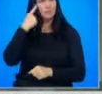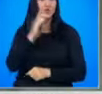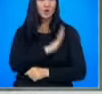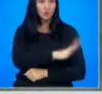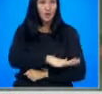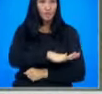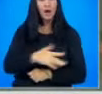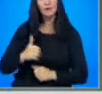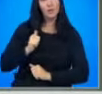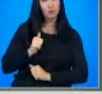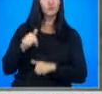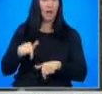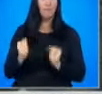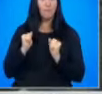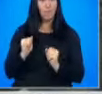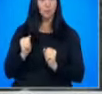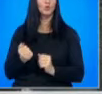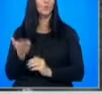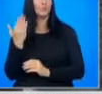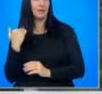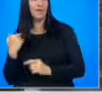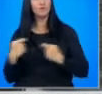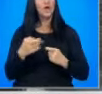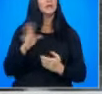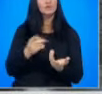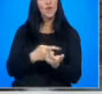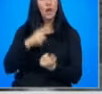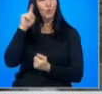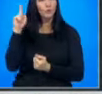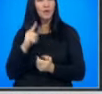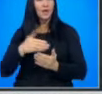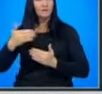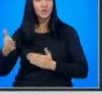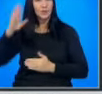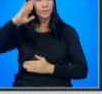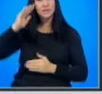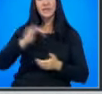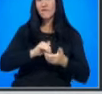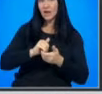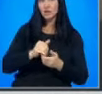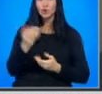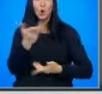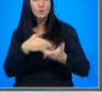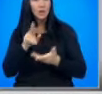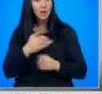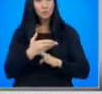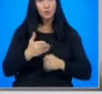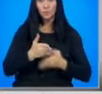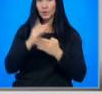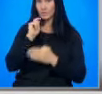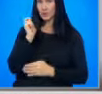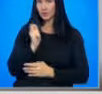много по-сигурен, отколкото беше преди войната. В следващите няколко дни външните министри в Альянса ще обсъдят как да продължи подкрепата за Украина.